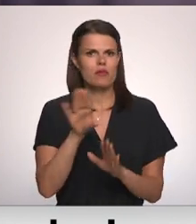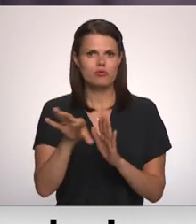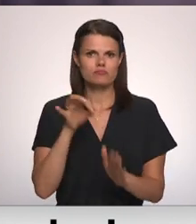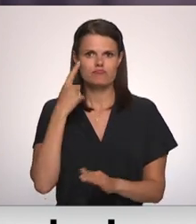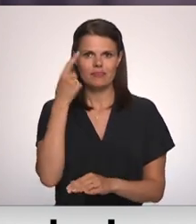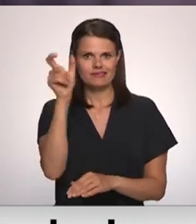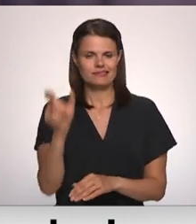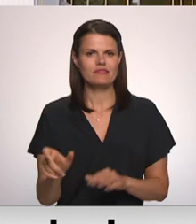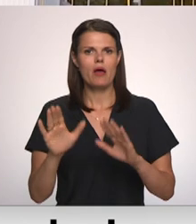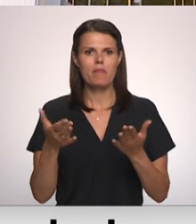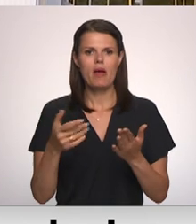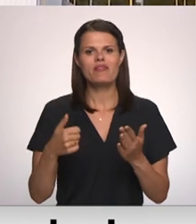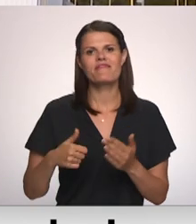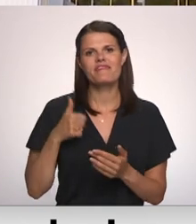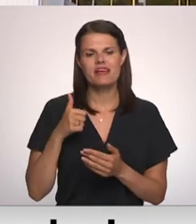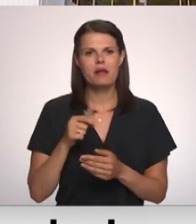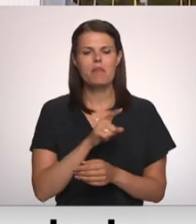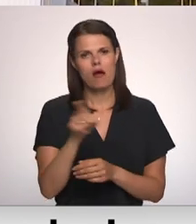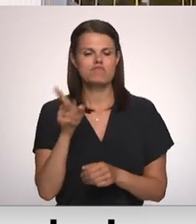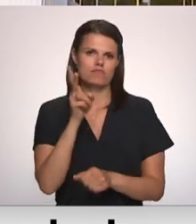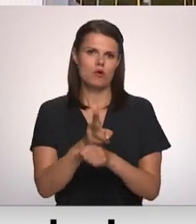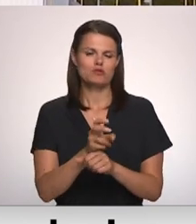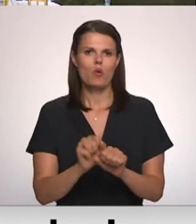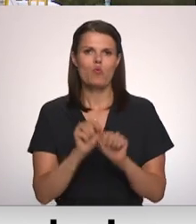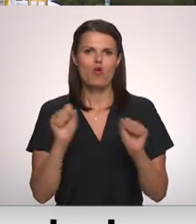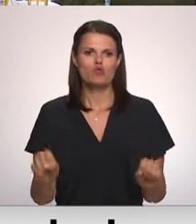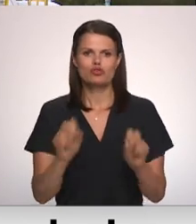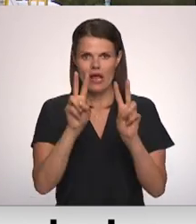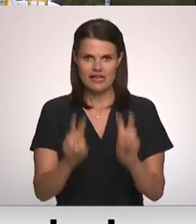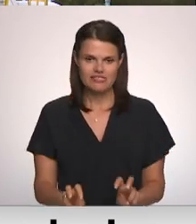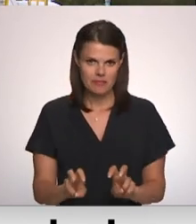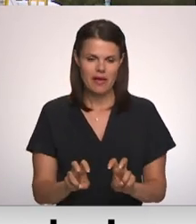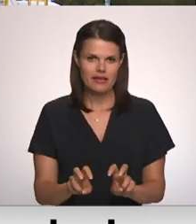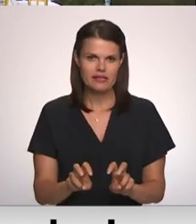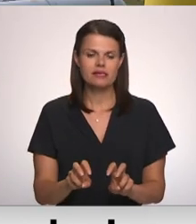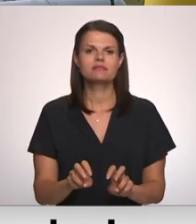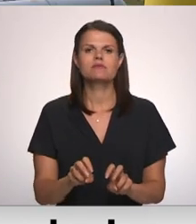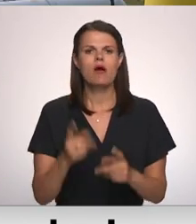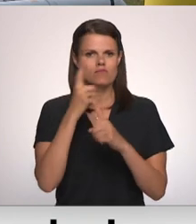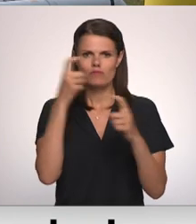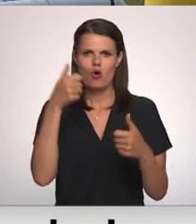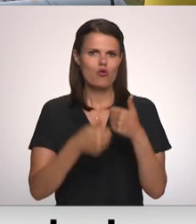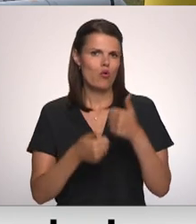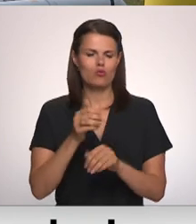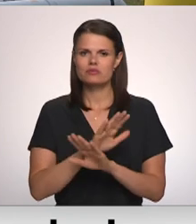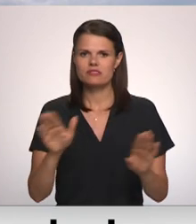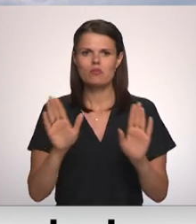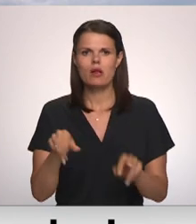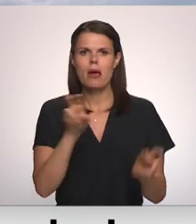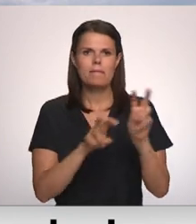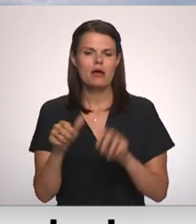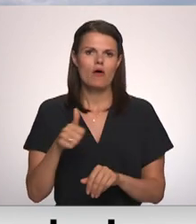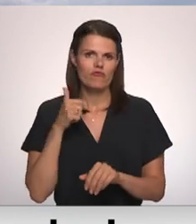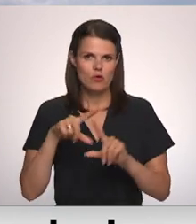cilvēkus, bet gan uzņēmumu, kuru uzdevums būs nodrošināta ekspertīzi. Ministrija nesludinās konkursu, lai meklētu šo uzņēmumu,